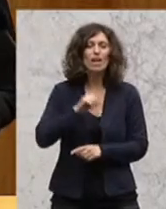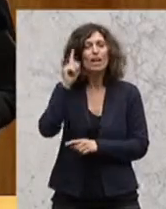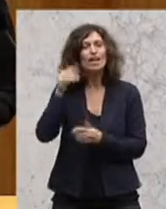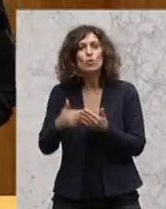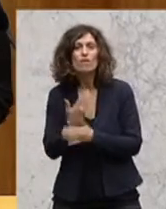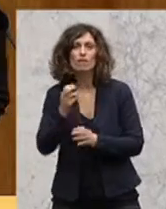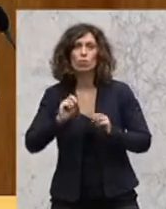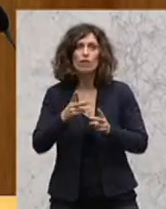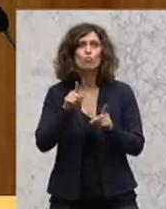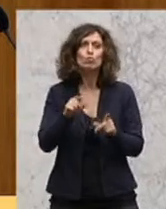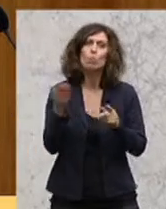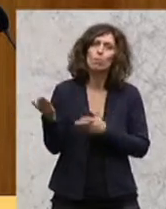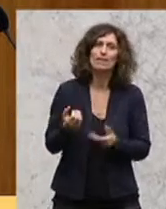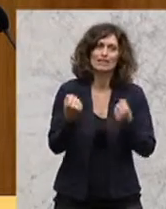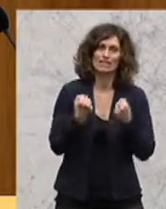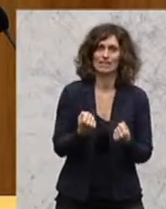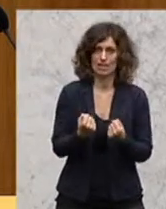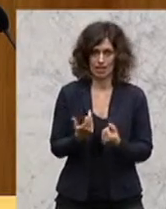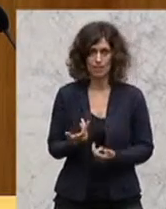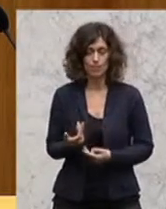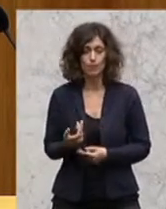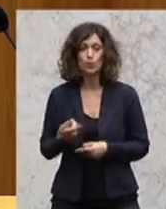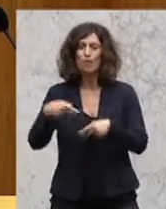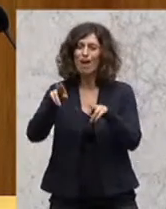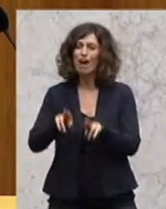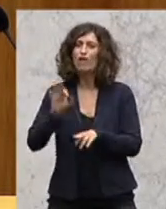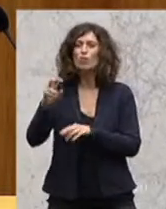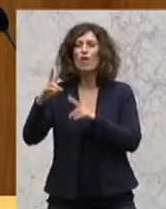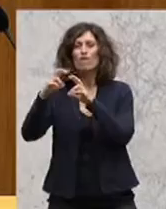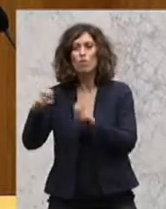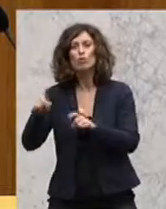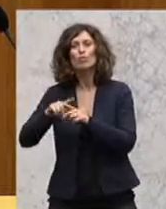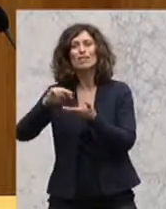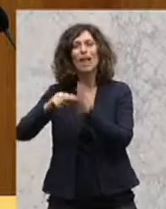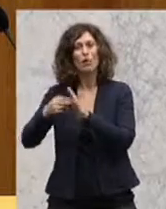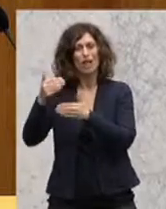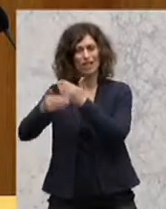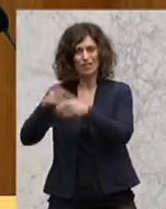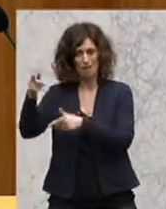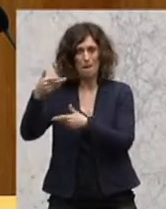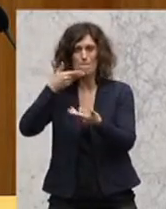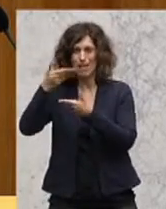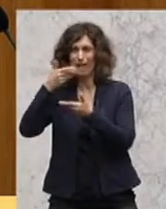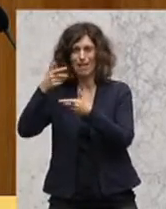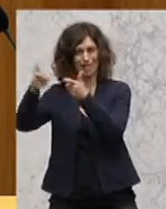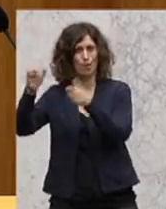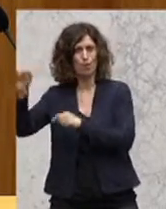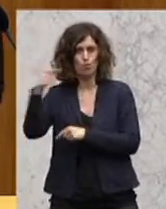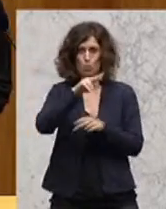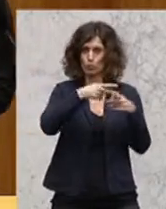sichern. Und der Rat für Forschung und Technologieentwicklung, der das Beratergremium der Bundesregierung ist,